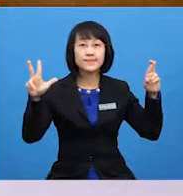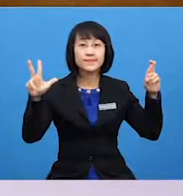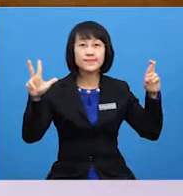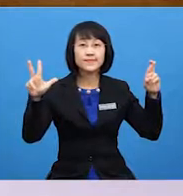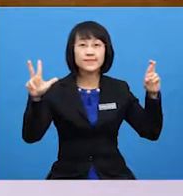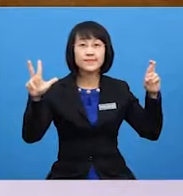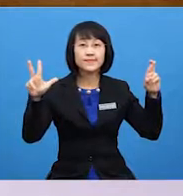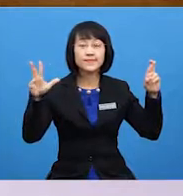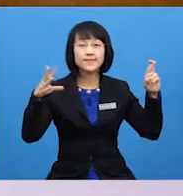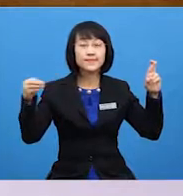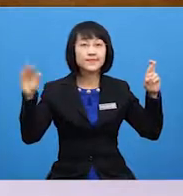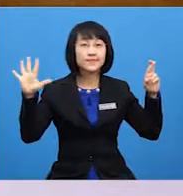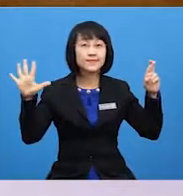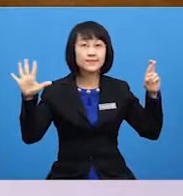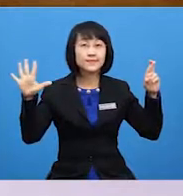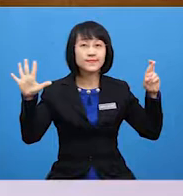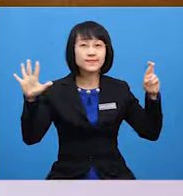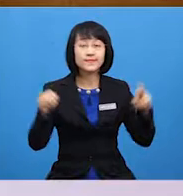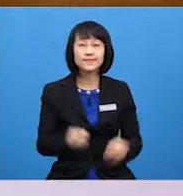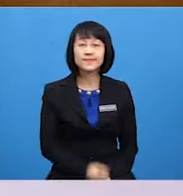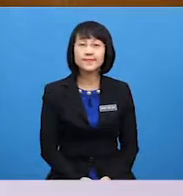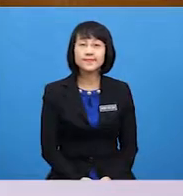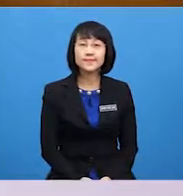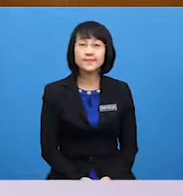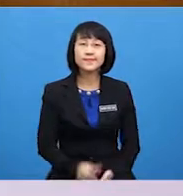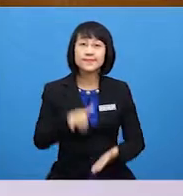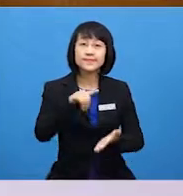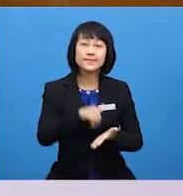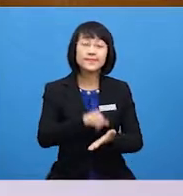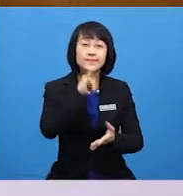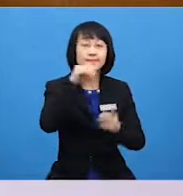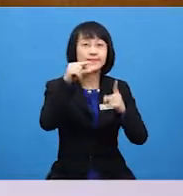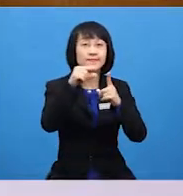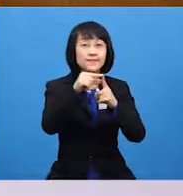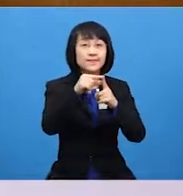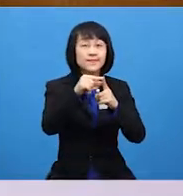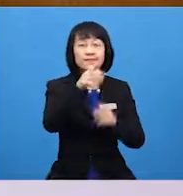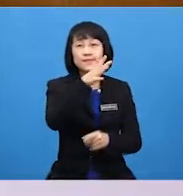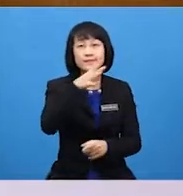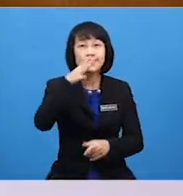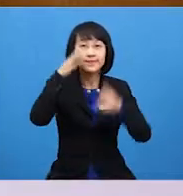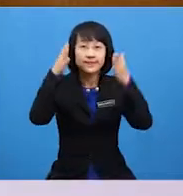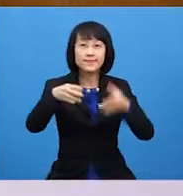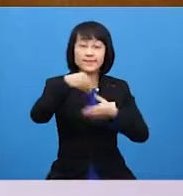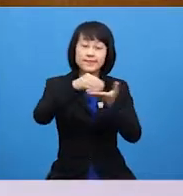and 5 And that is farmer in braille code